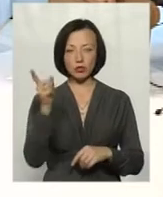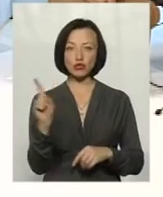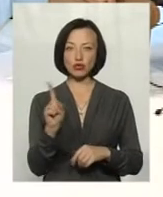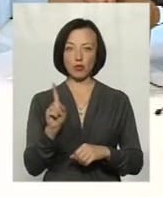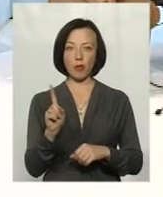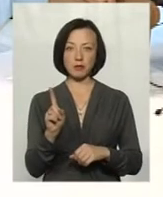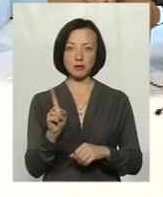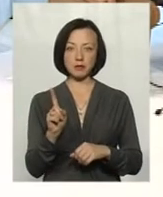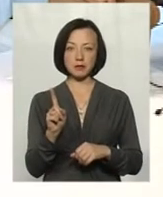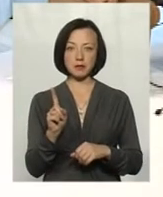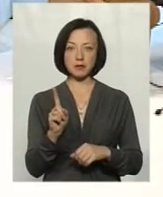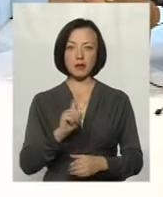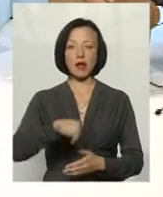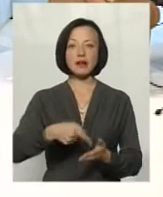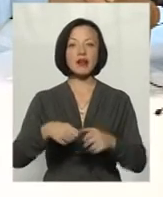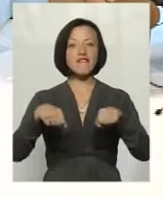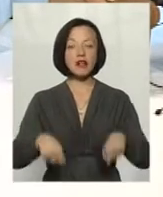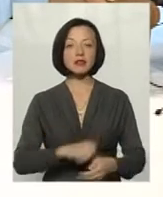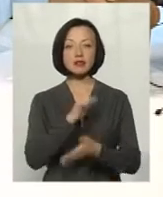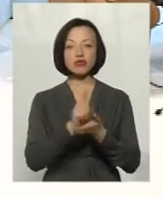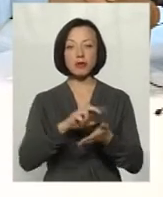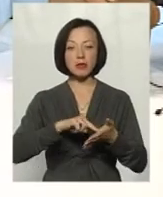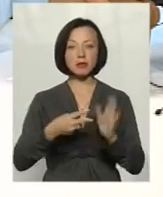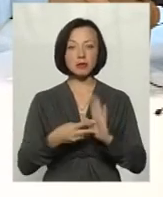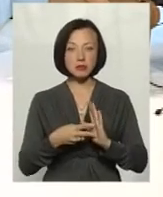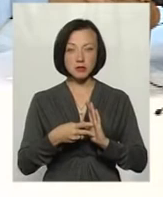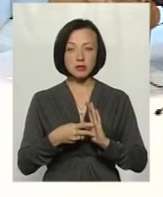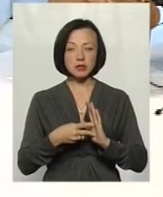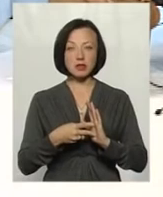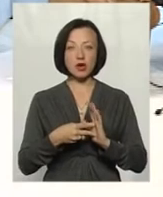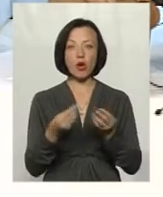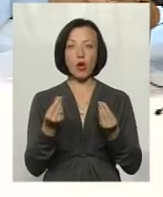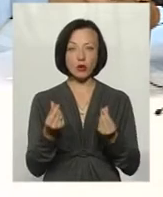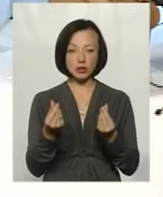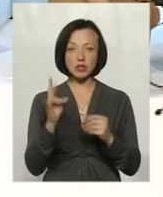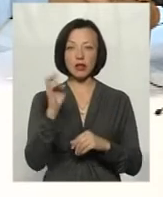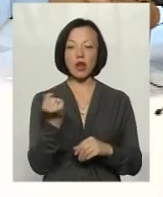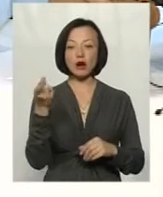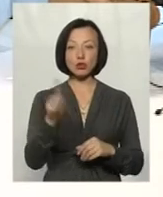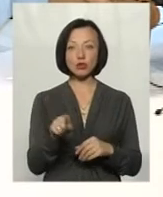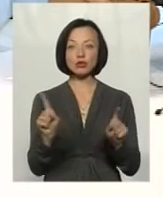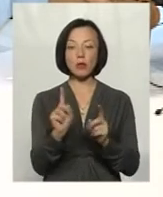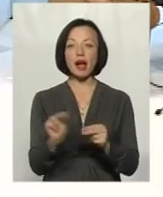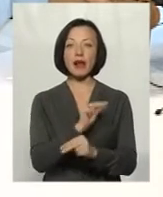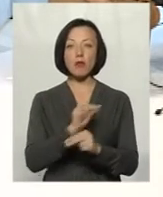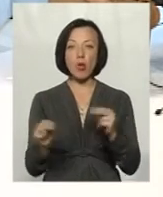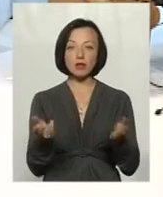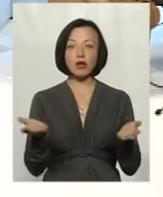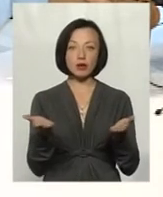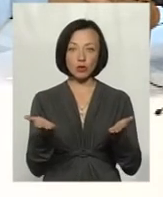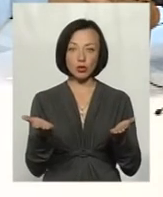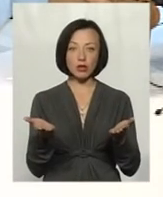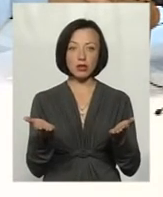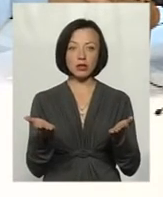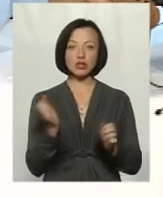міська власть должна предусматривати гроші на то, щоб ремонт, які дуже